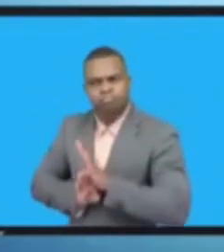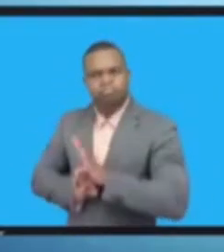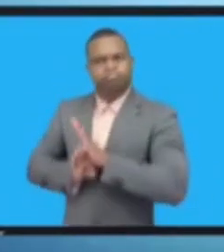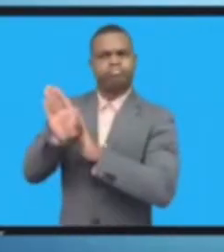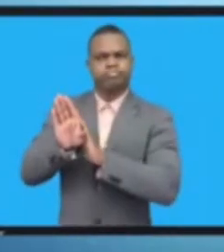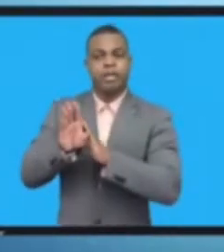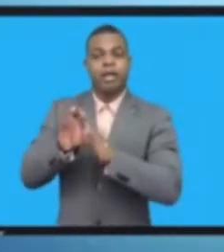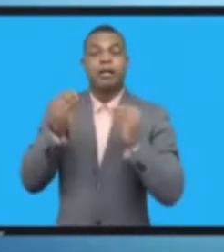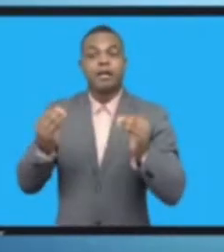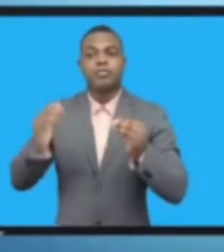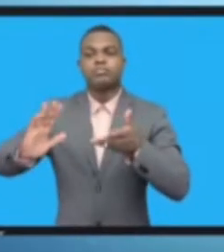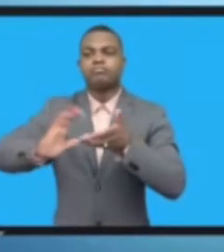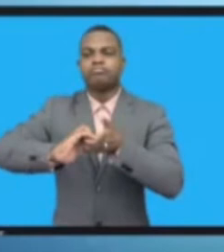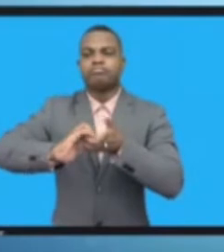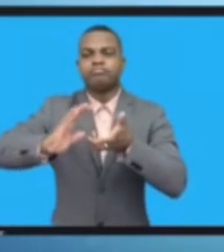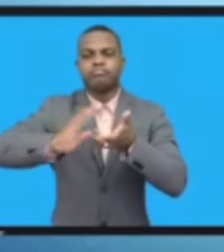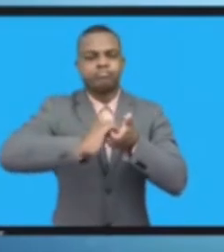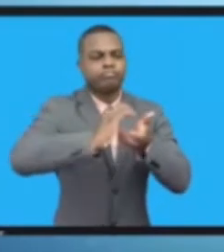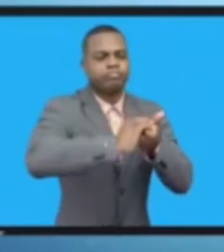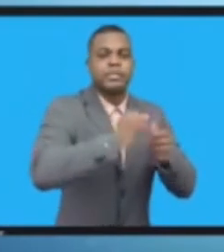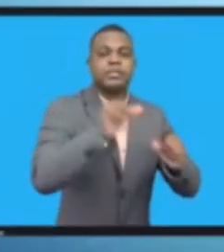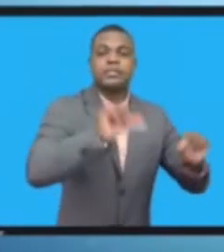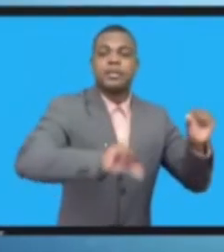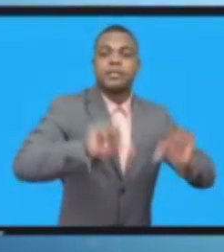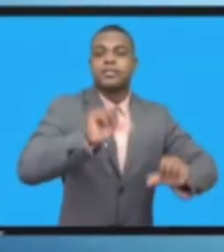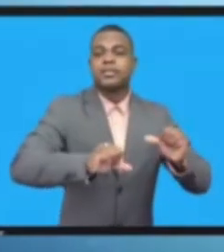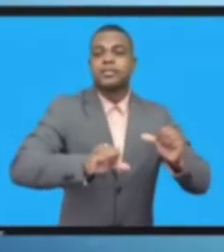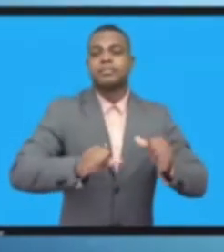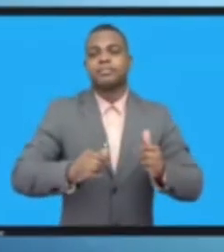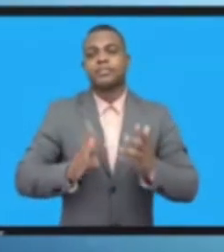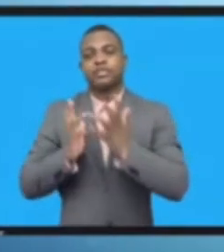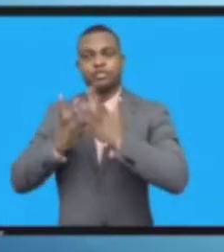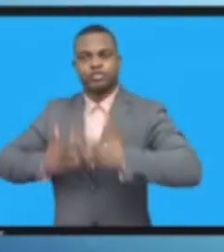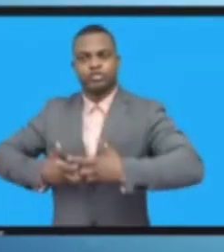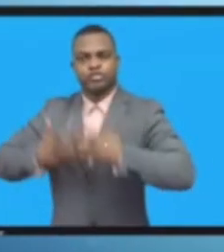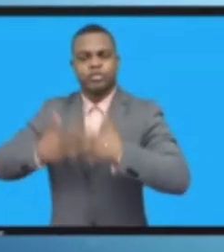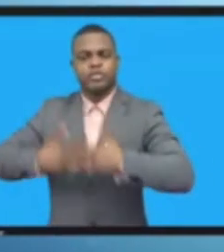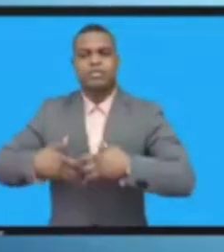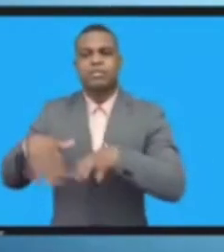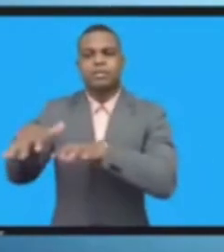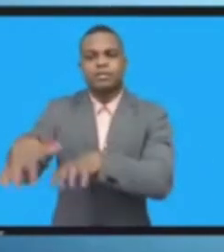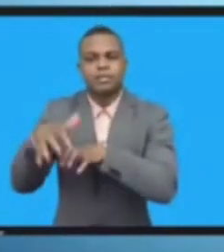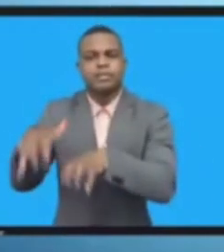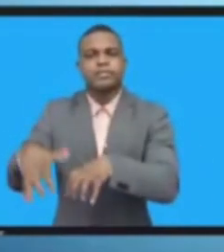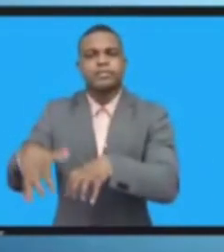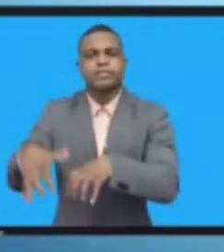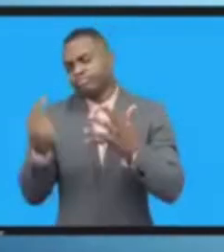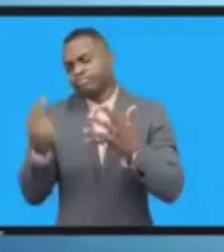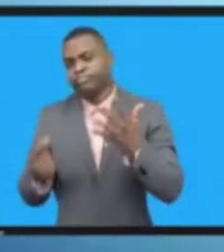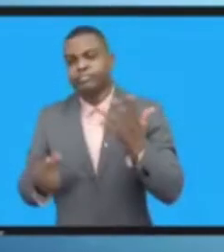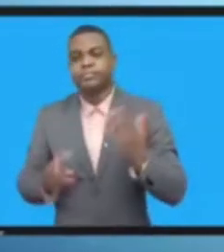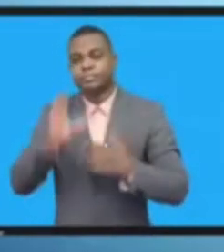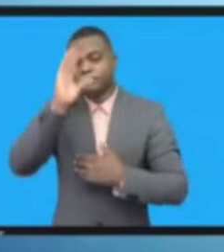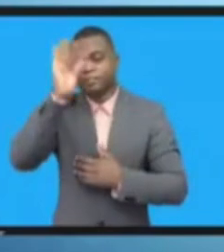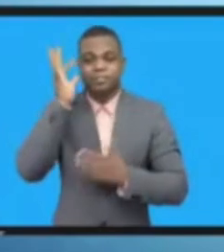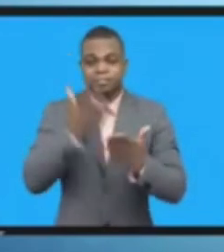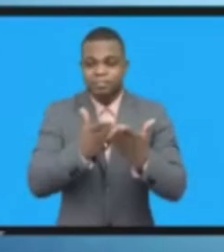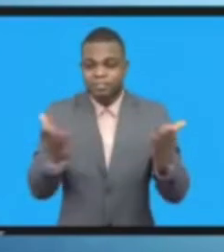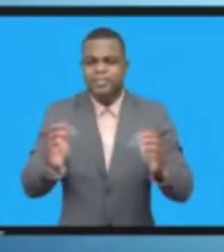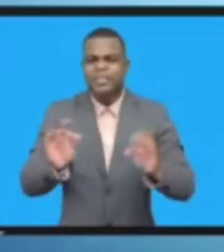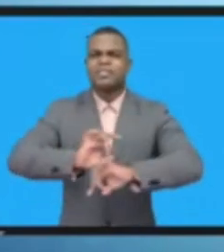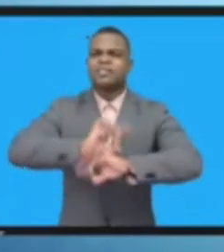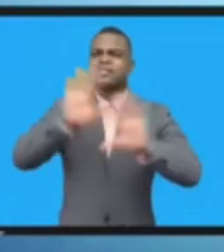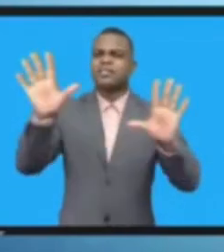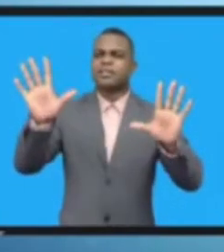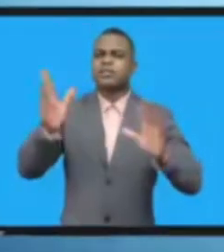أننا لن نحقق أهداف التنمية المستدامة السبعة عشرة دون أن يكون لدينا الاعتماد